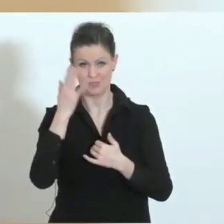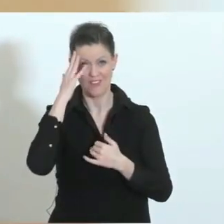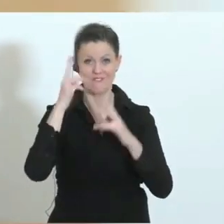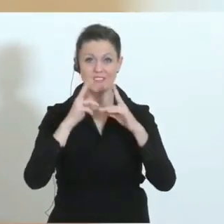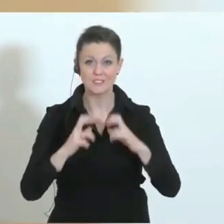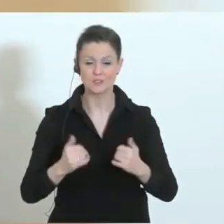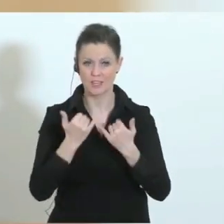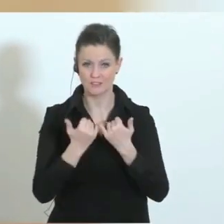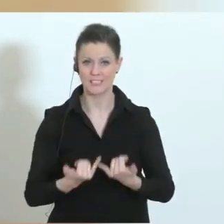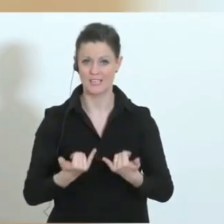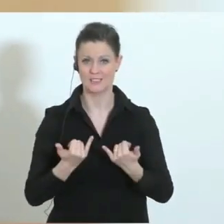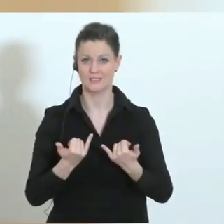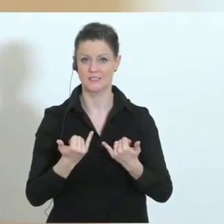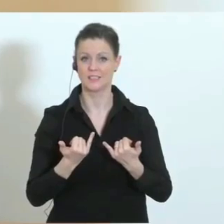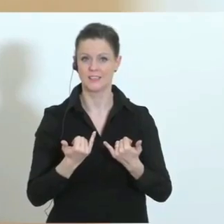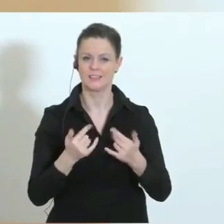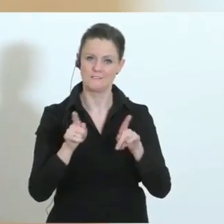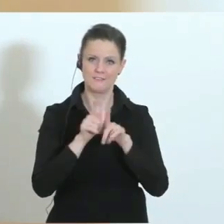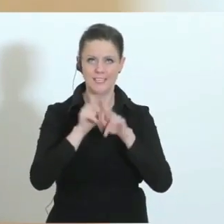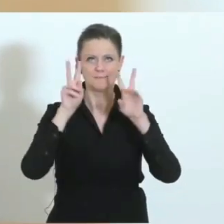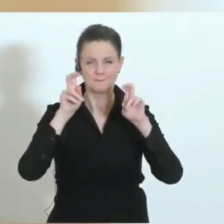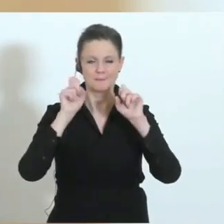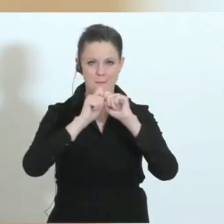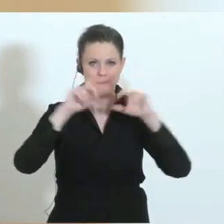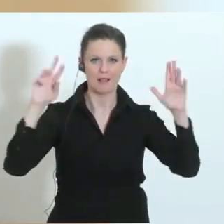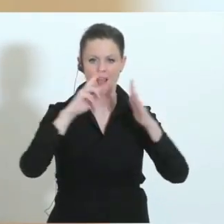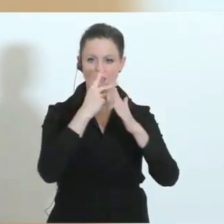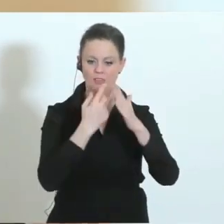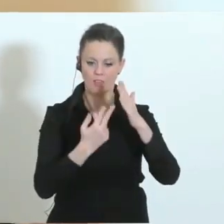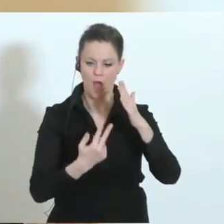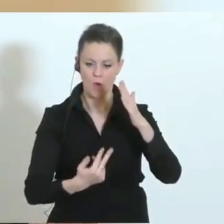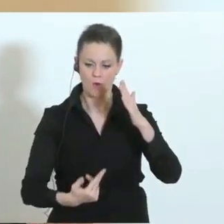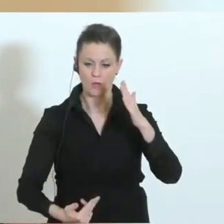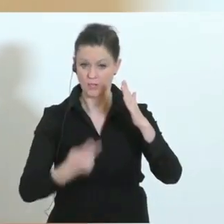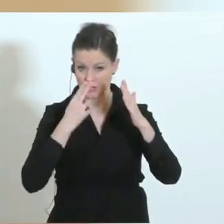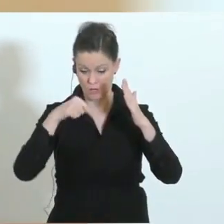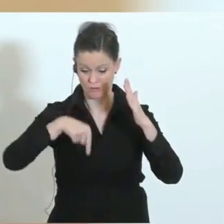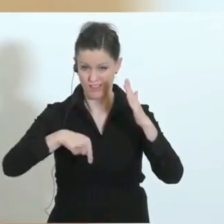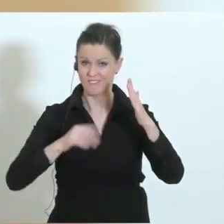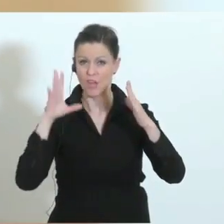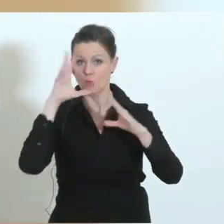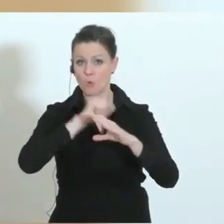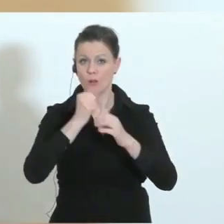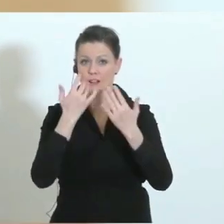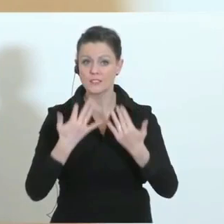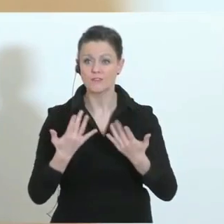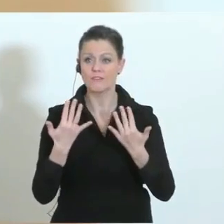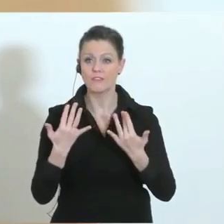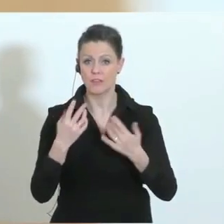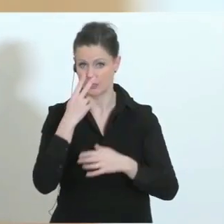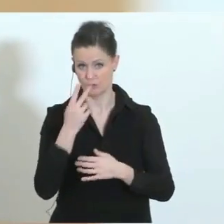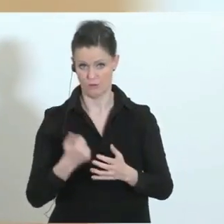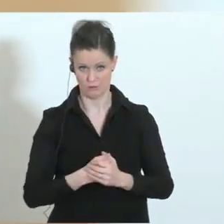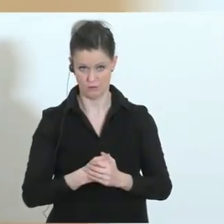sozusagen mit dem Tauchanzug unterwegs und der Taschenlampe und sieht sich an, was ist unter Wasser? Konkreter Fall. Und vielleicht haben Sie